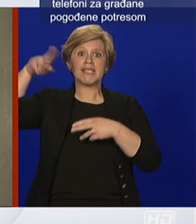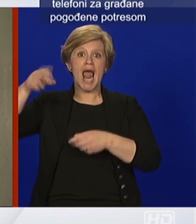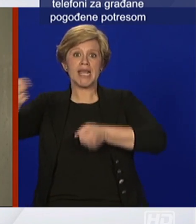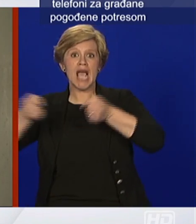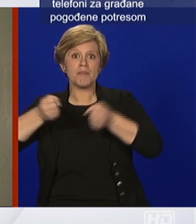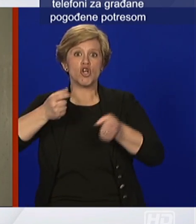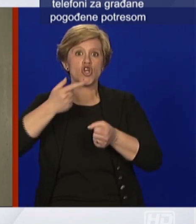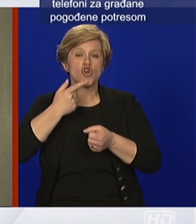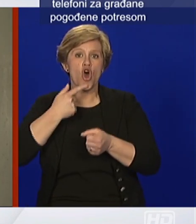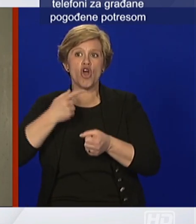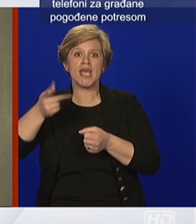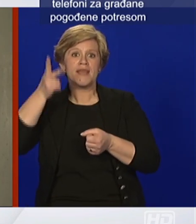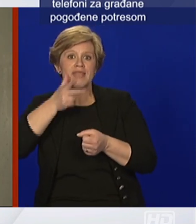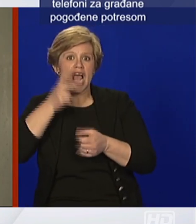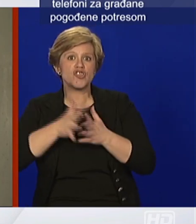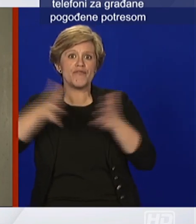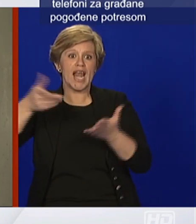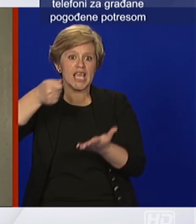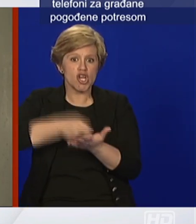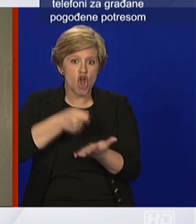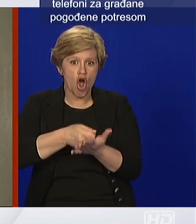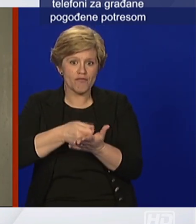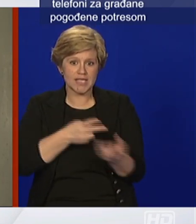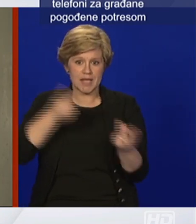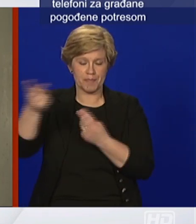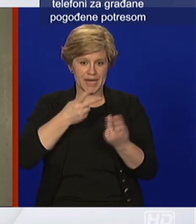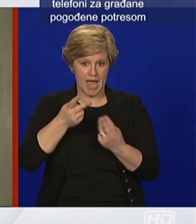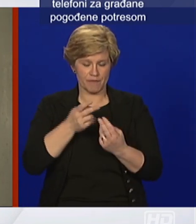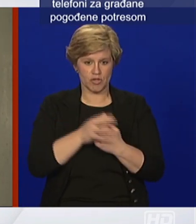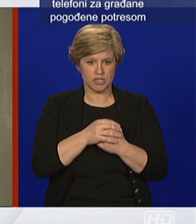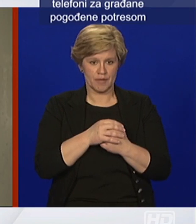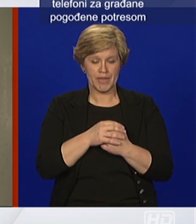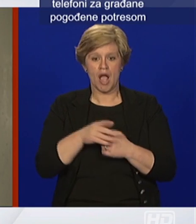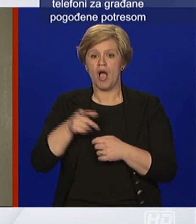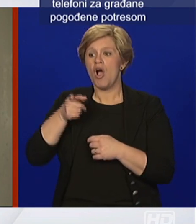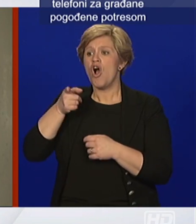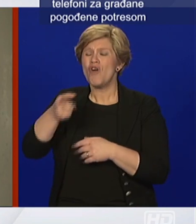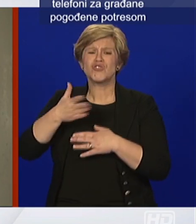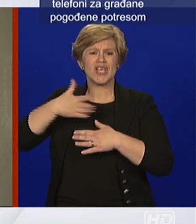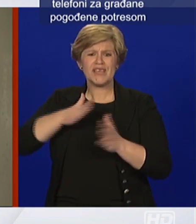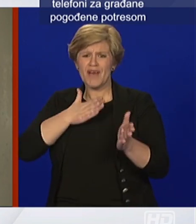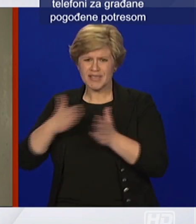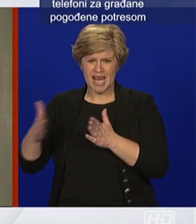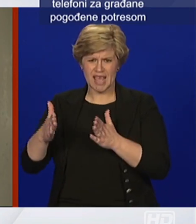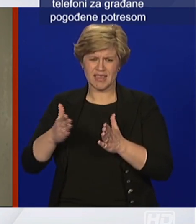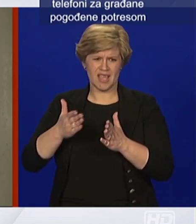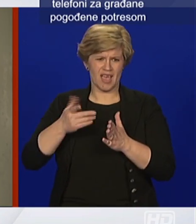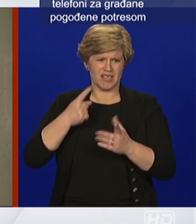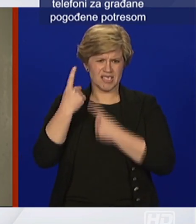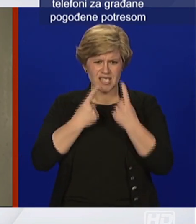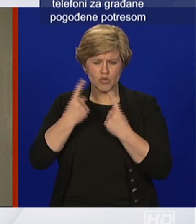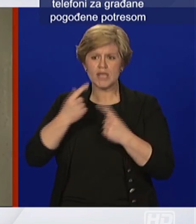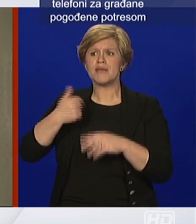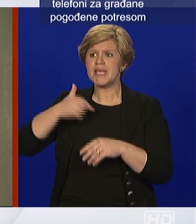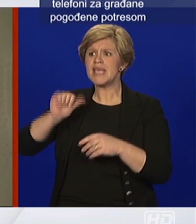dakle ovo su izvaredne okolnosti mi smo naložili vozačima mjeru karantene do